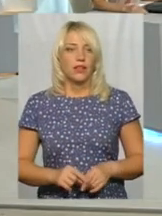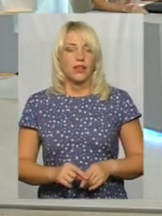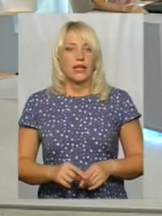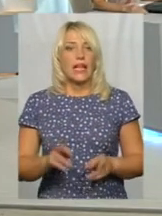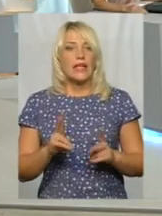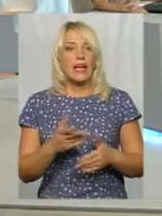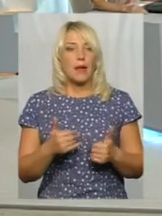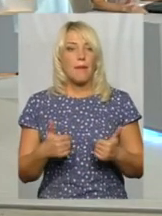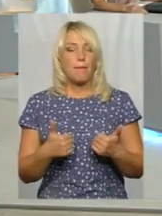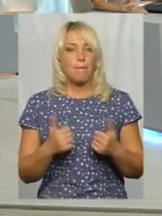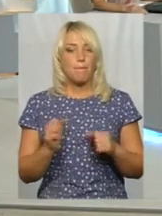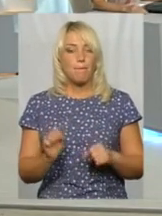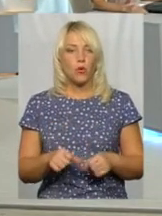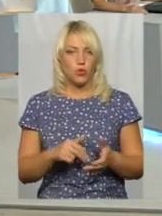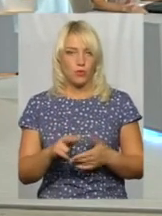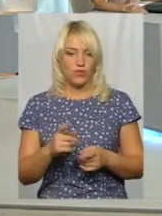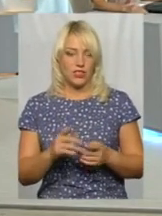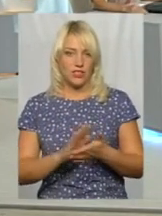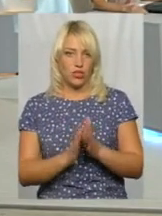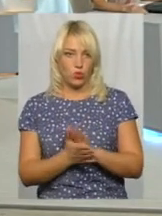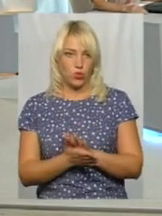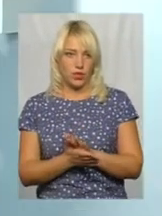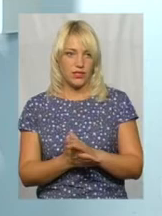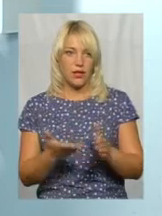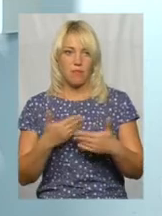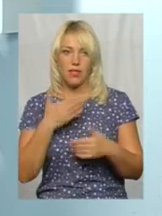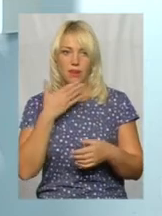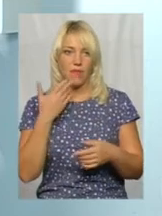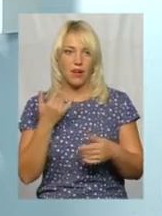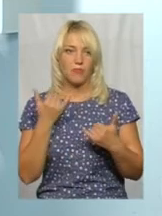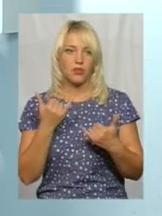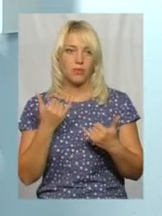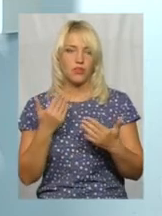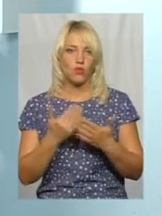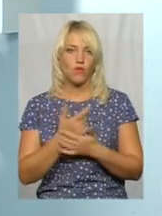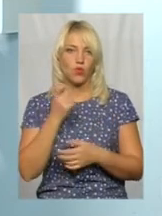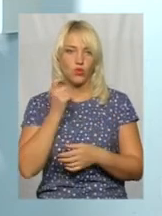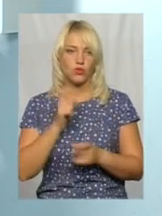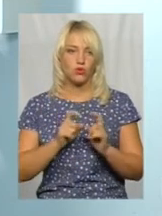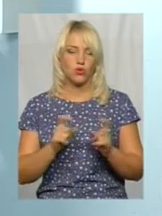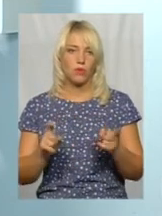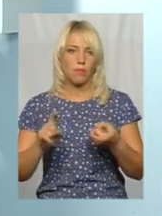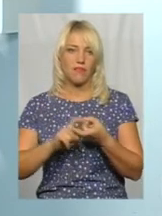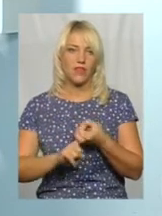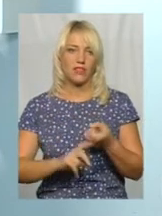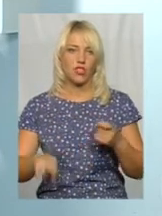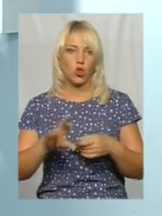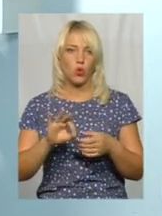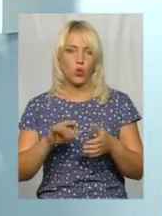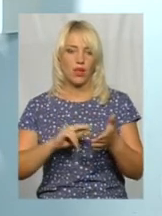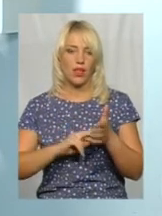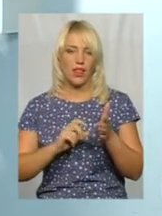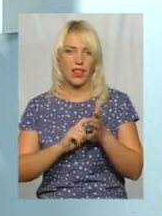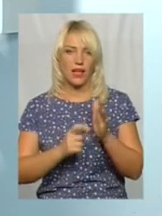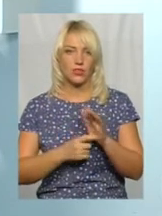як ми можемо вийти з ситуації? Тобто, ми не маємо тепер із новою українською школою прив'язки до класу. Ви розумієте,